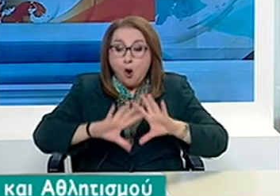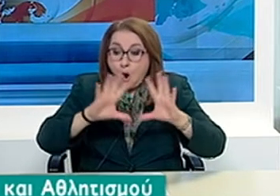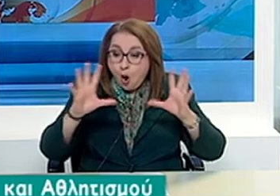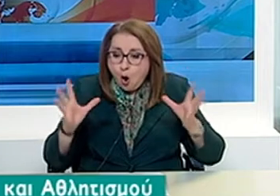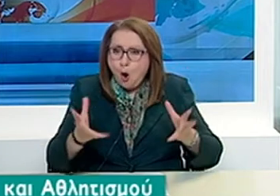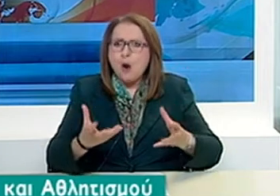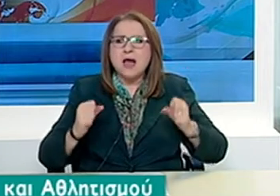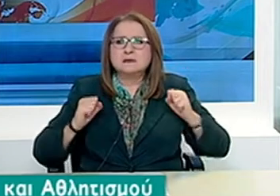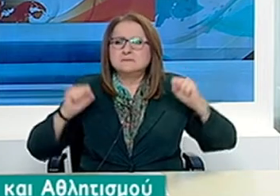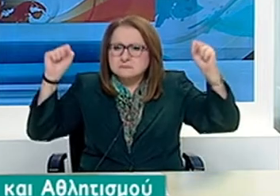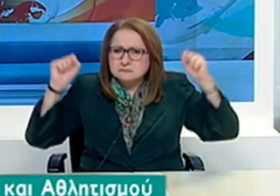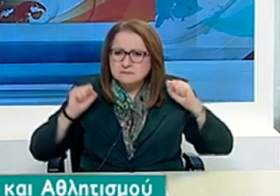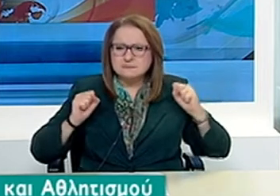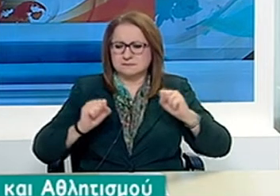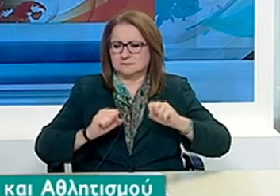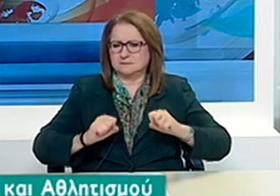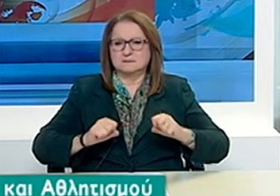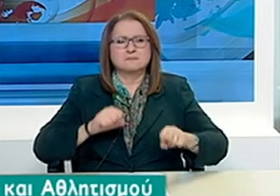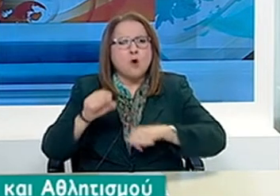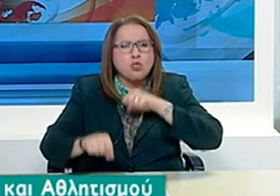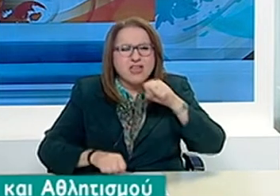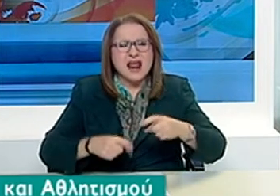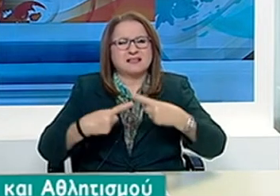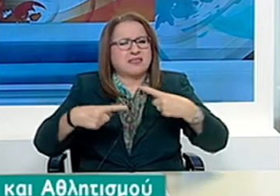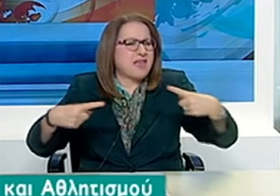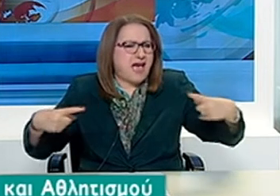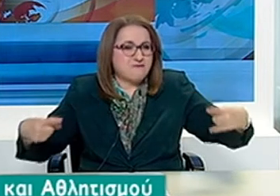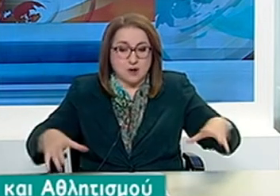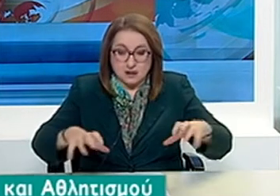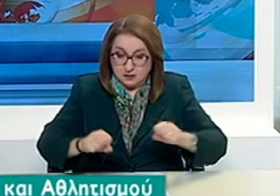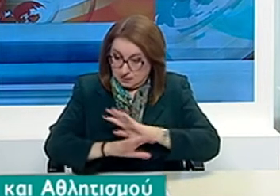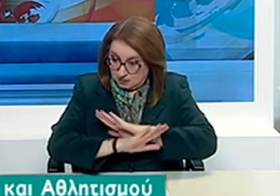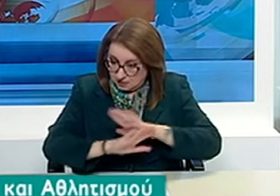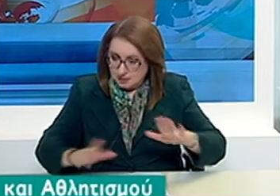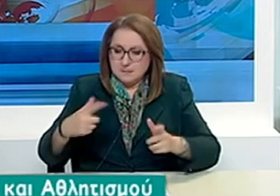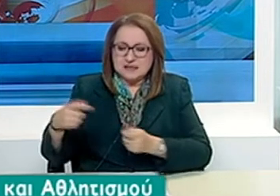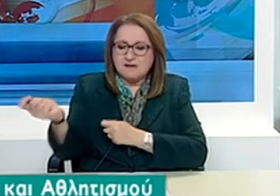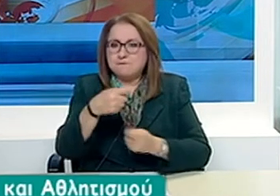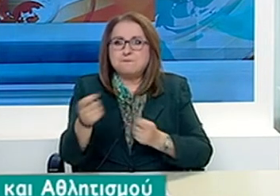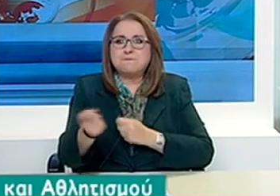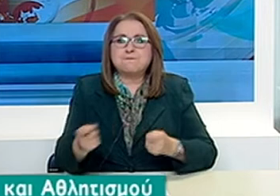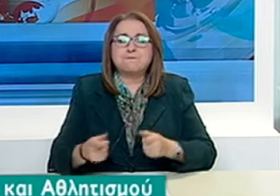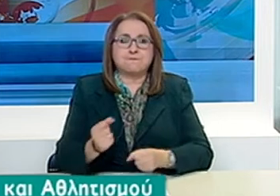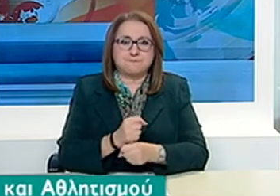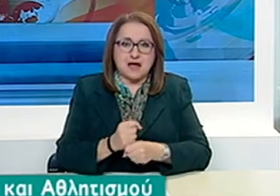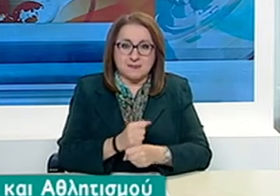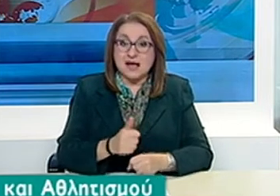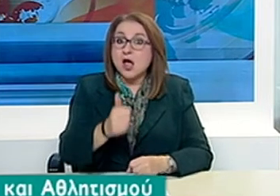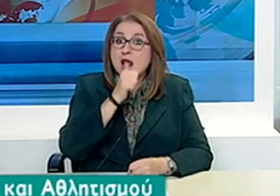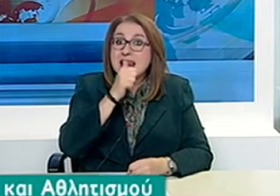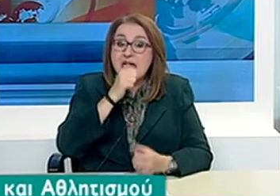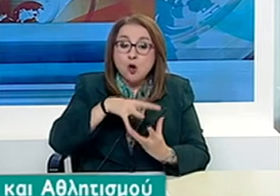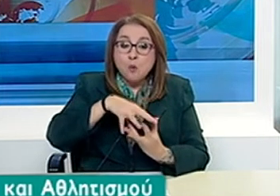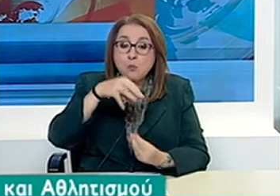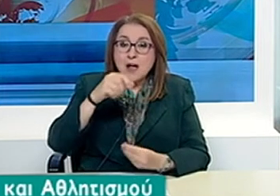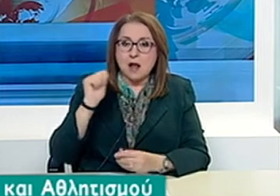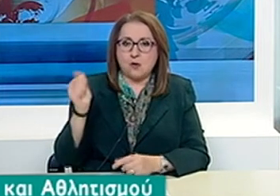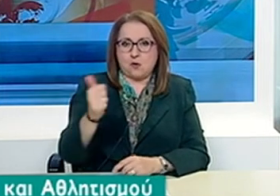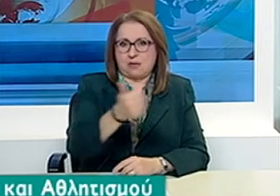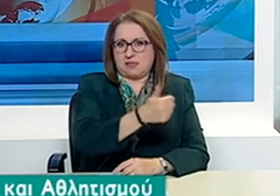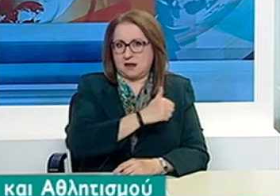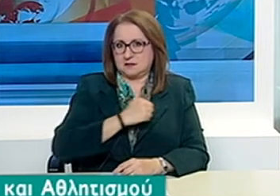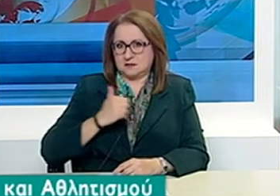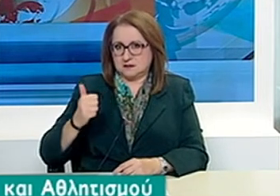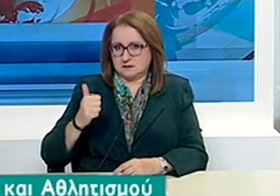τη χρήση ανάθλητή. Χρησιμοποιούμε αποκλειστικά δικά μας μπουκάλια με νερό κατά προτίμηση εμφιαλωμένο. Τα ποδητήρια,